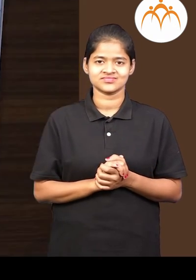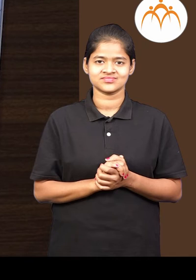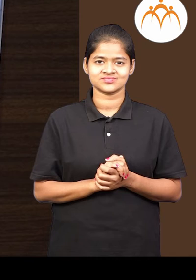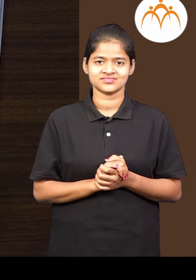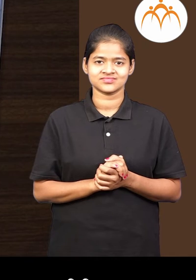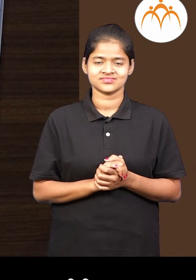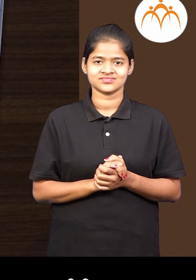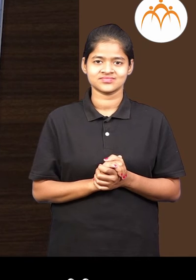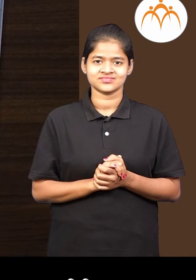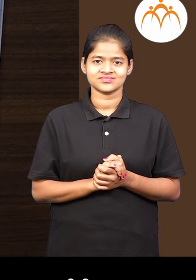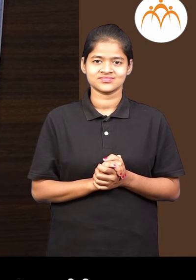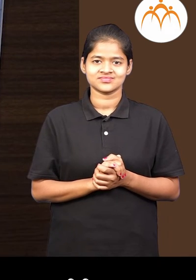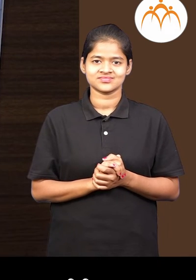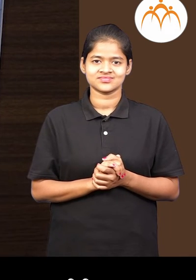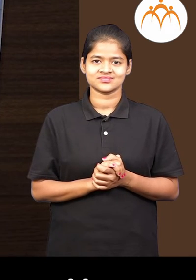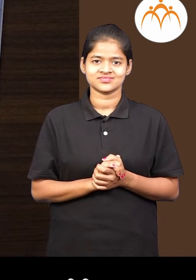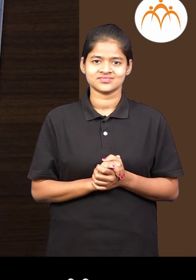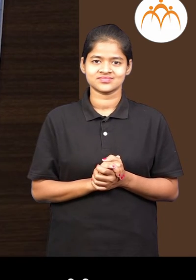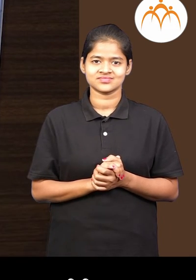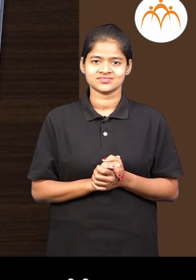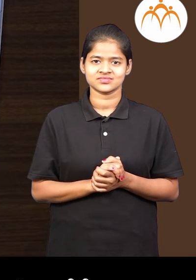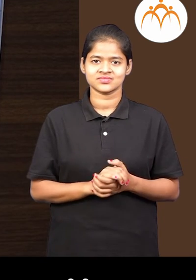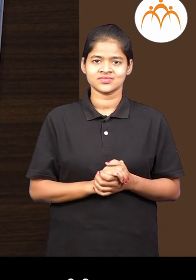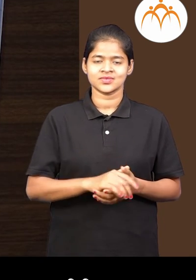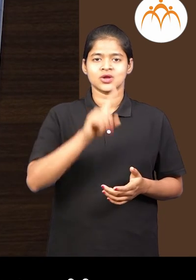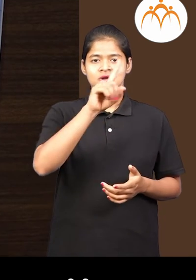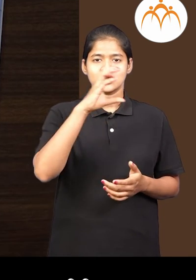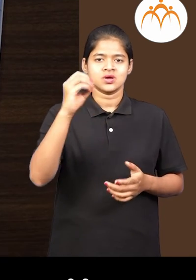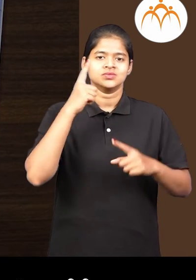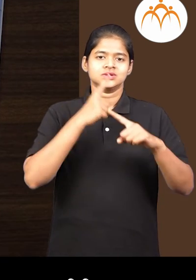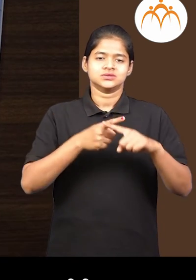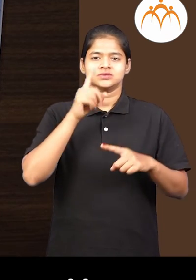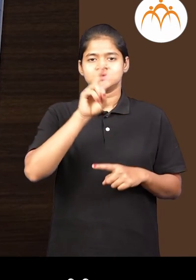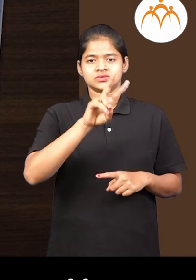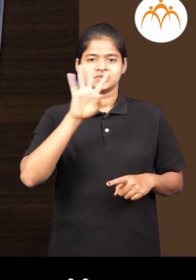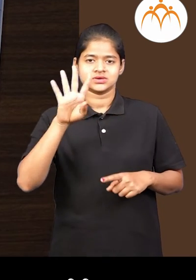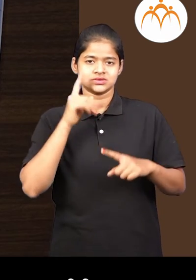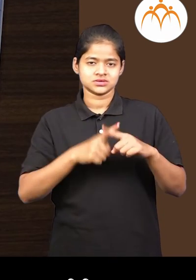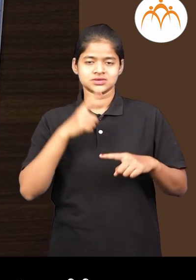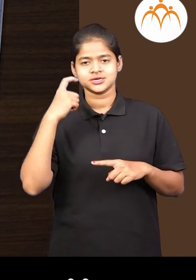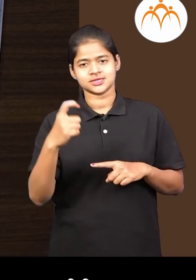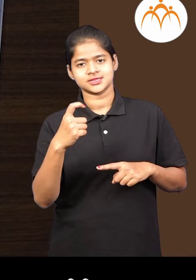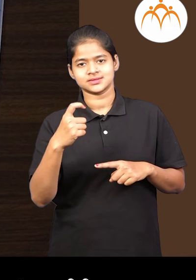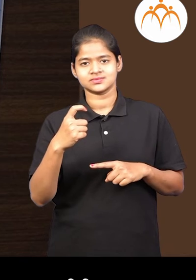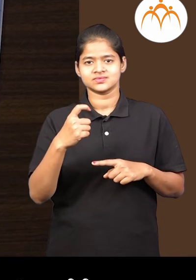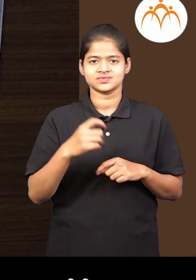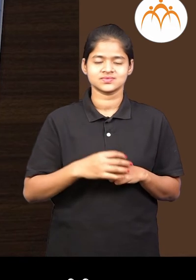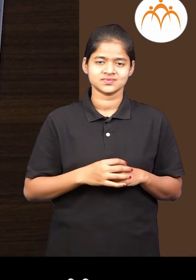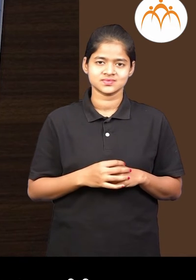आता 10 अधिक 24 अधिक 7